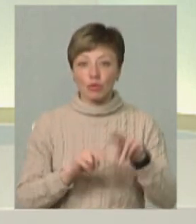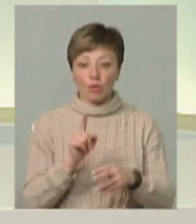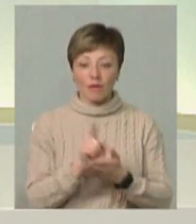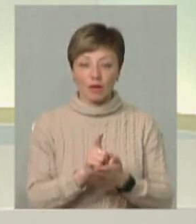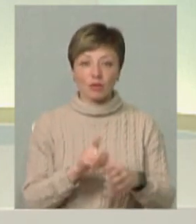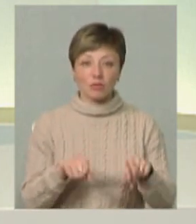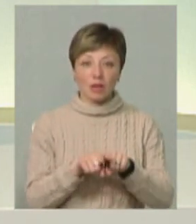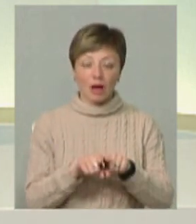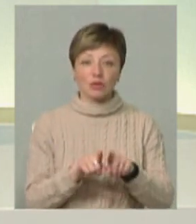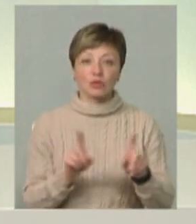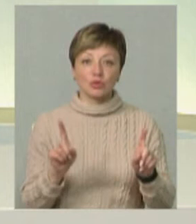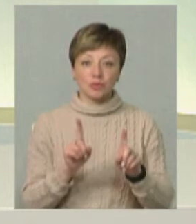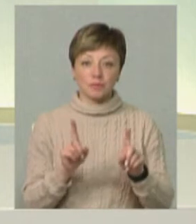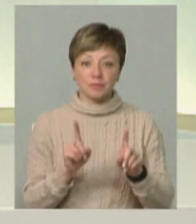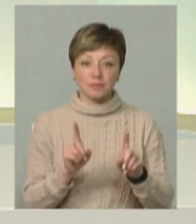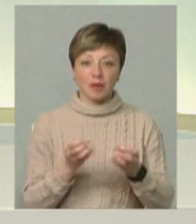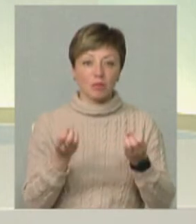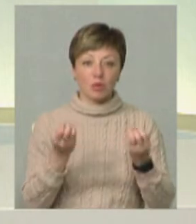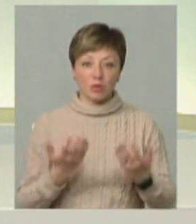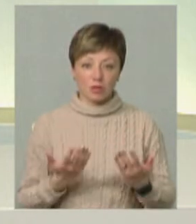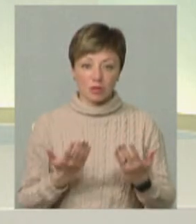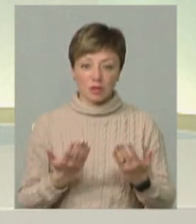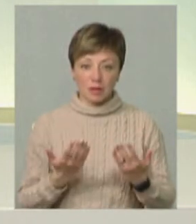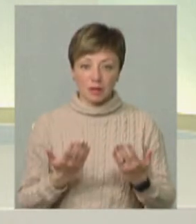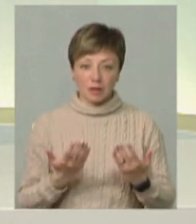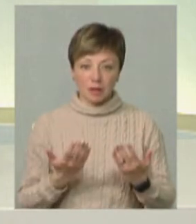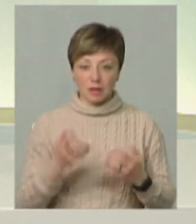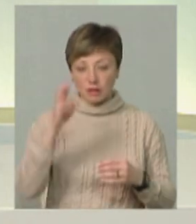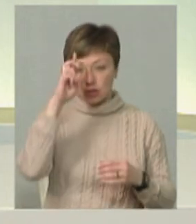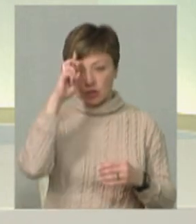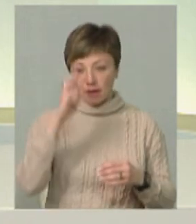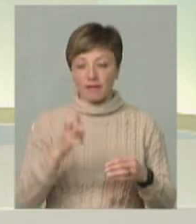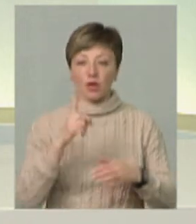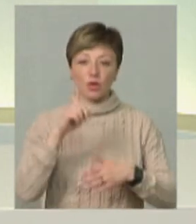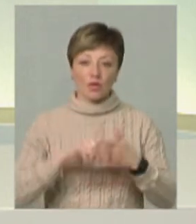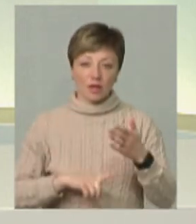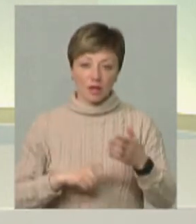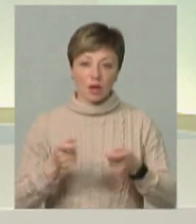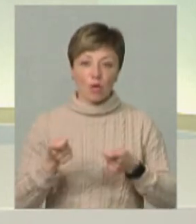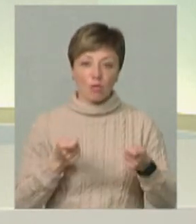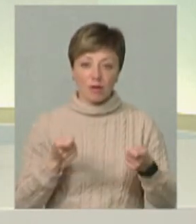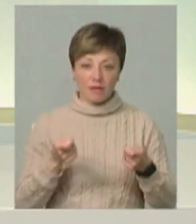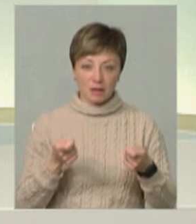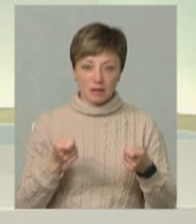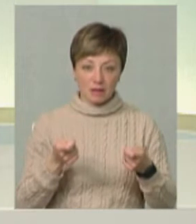повинно бути таким чином. Ну, це дуже просто. Держава нам довірила в управління